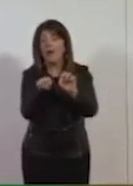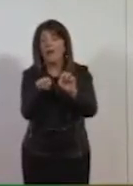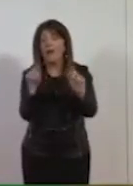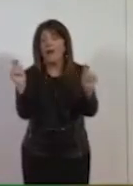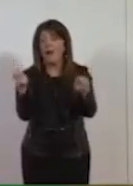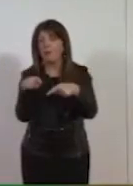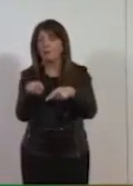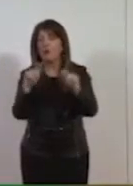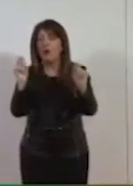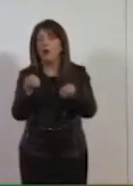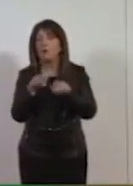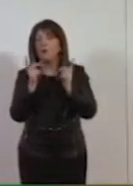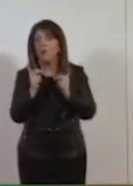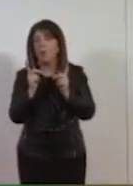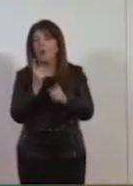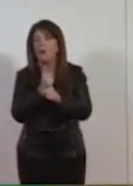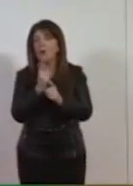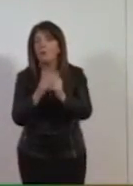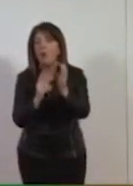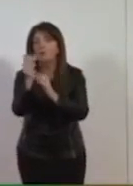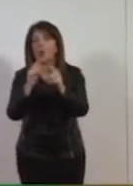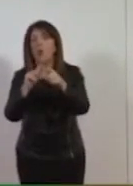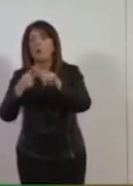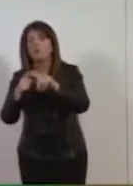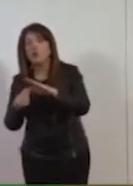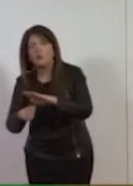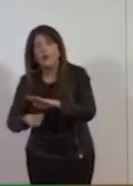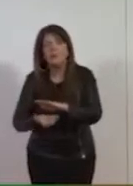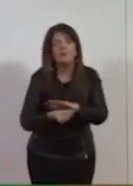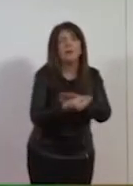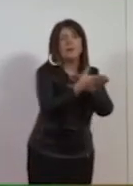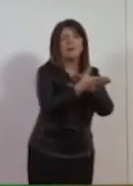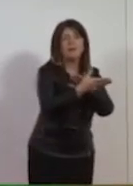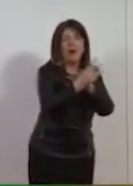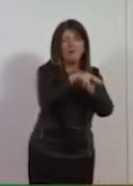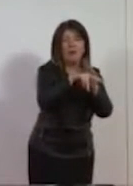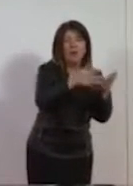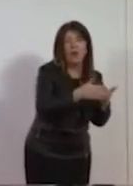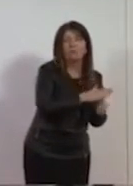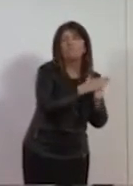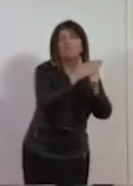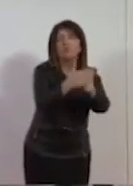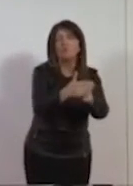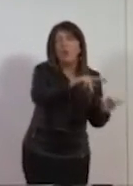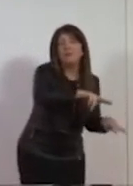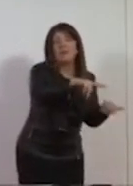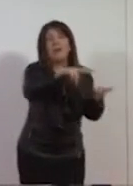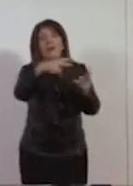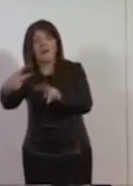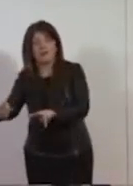degli strumenti che aiutino la transizione. Noi veniamo da una cultura che ha pensato le crisi come